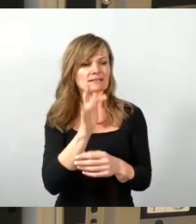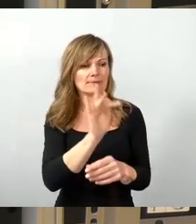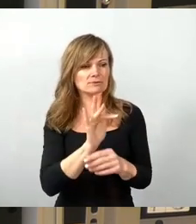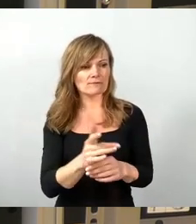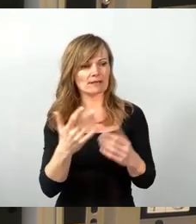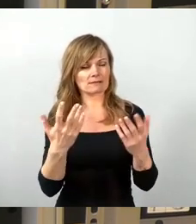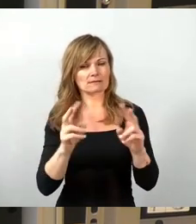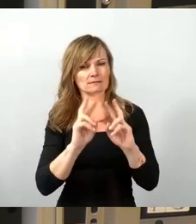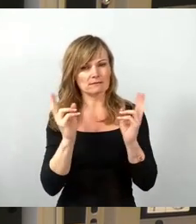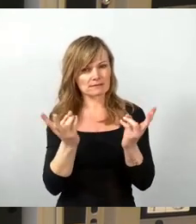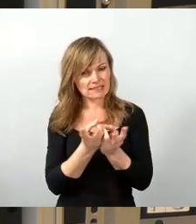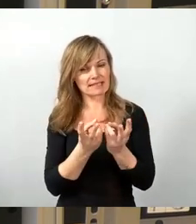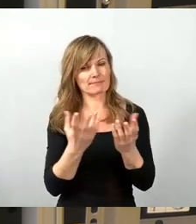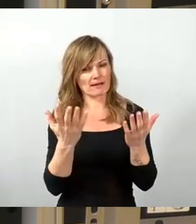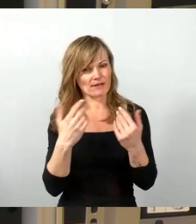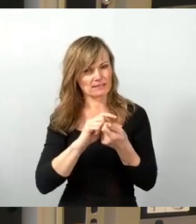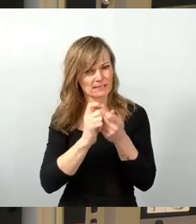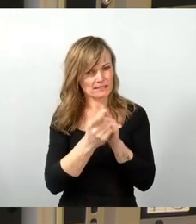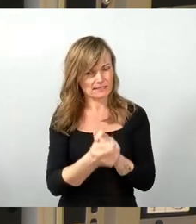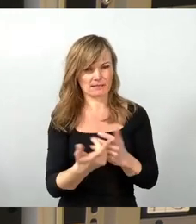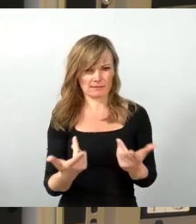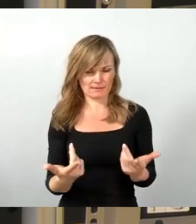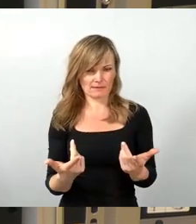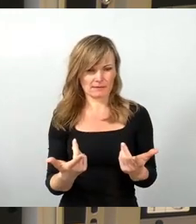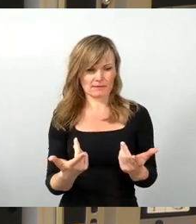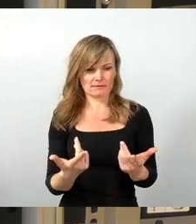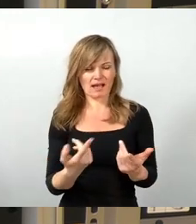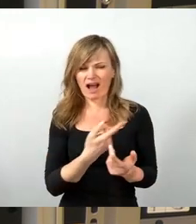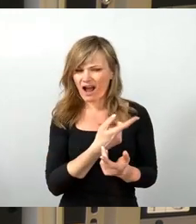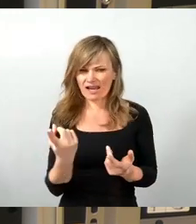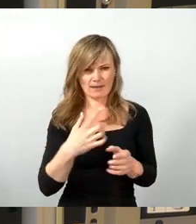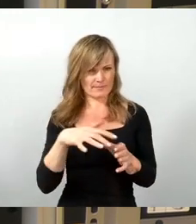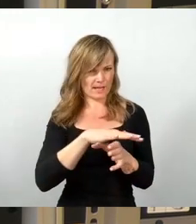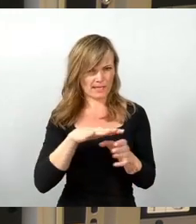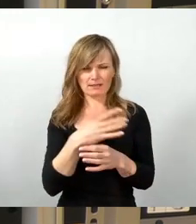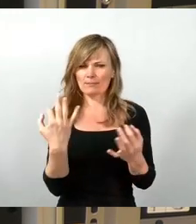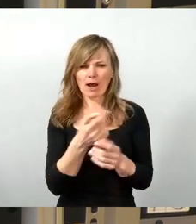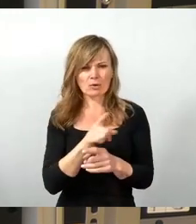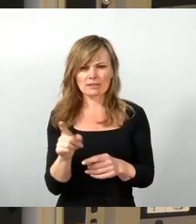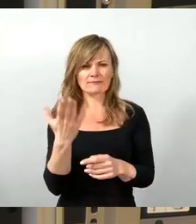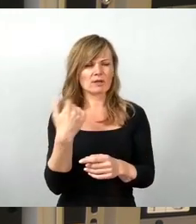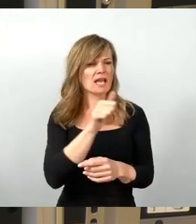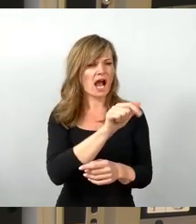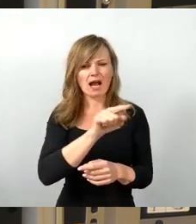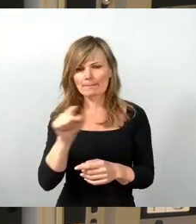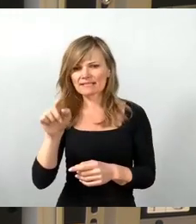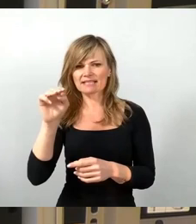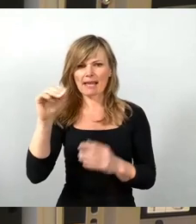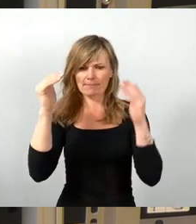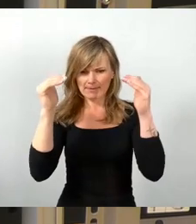tatsächlich fast alle Bereiche, brauche ich es gar nicht zitieren, von A bis M in den Aufgaben festgehalten.